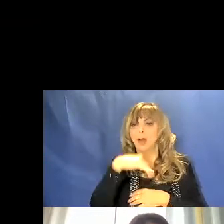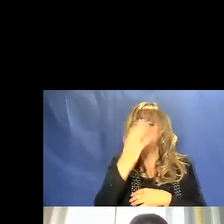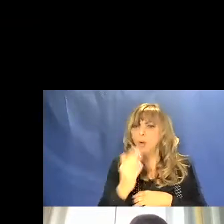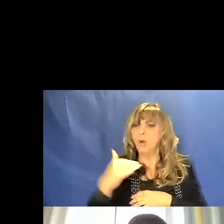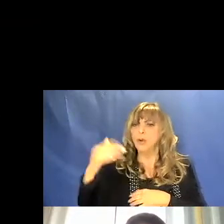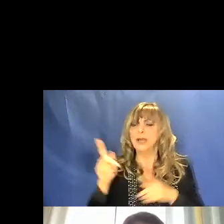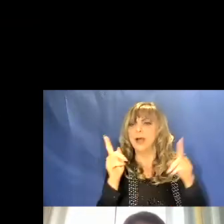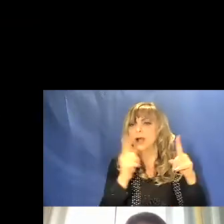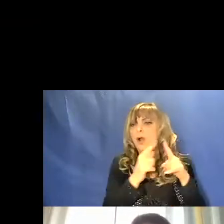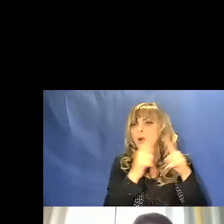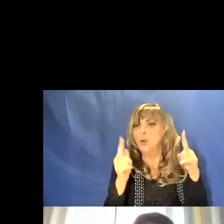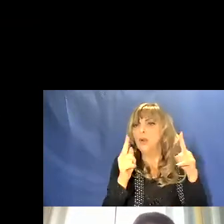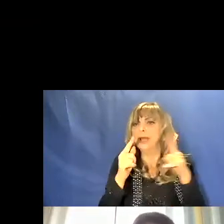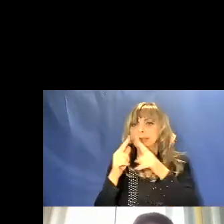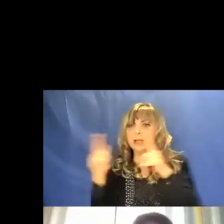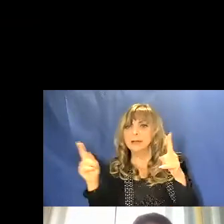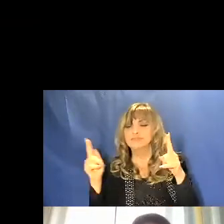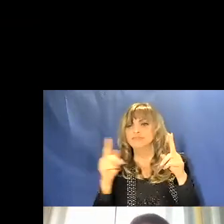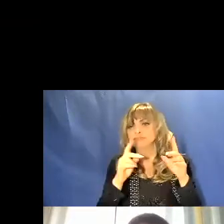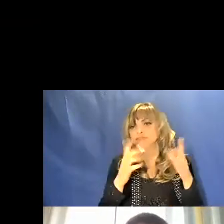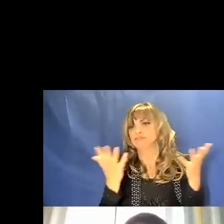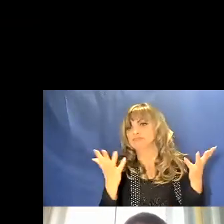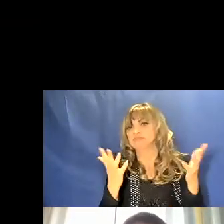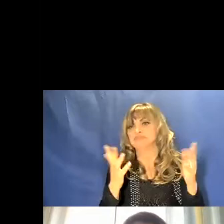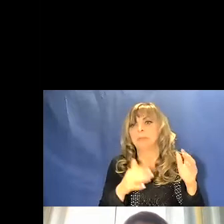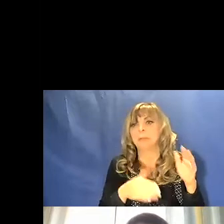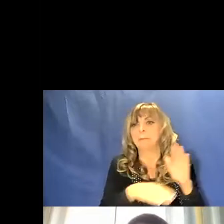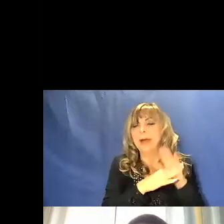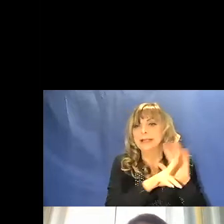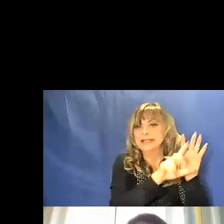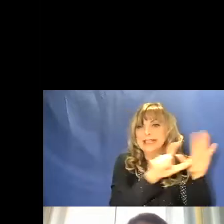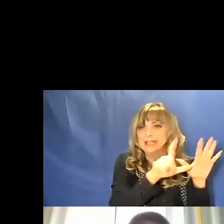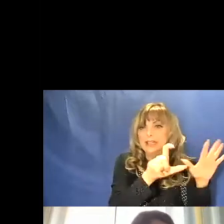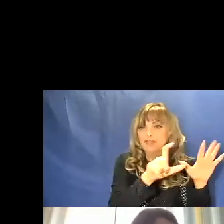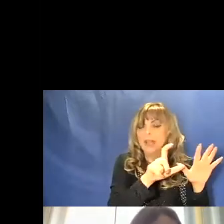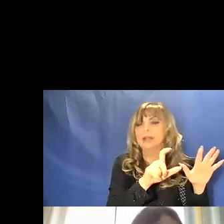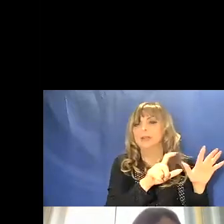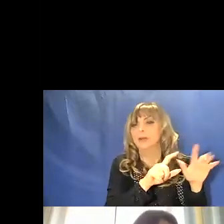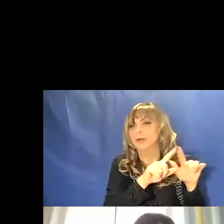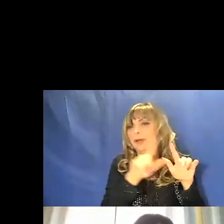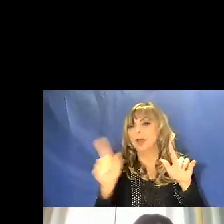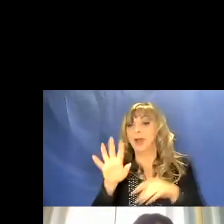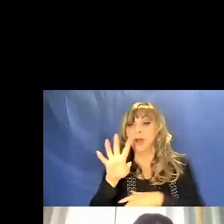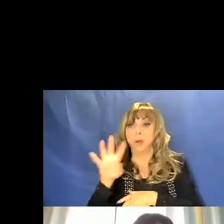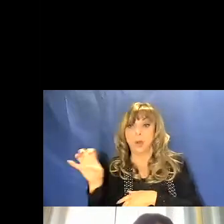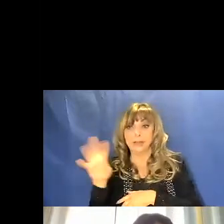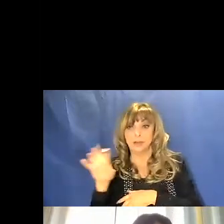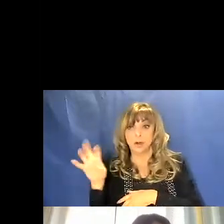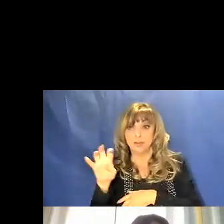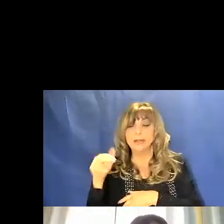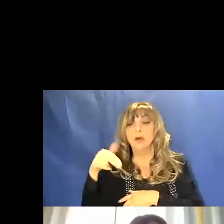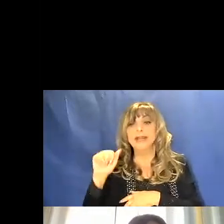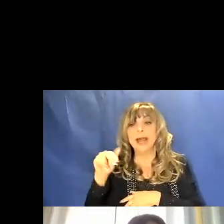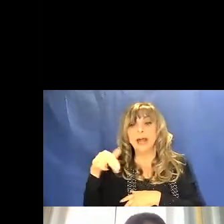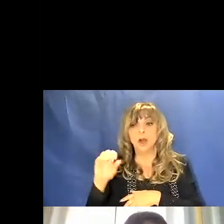'onda varia più o meno tra i 700 e i 400 nanometri.